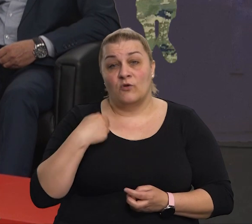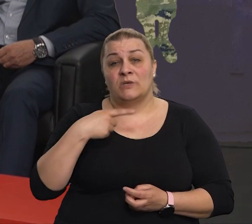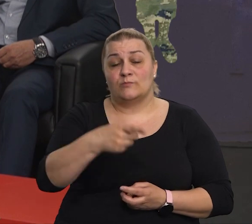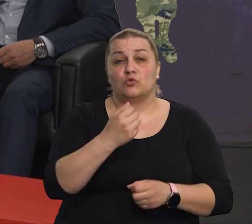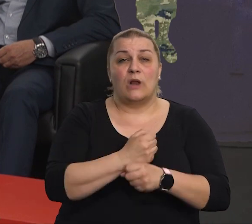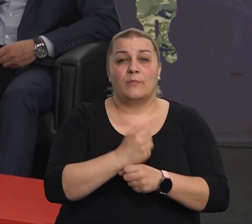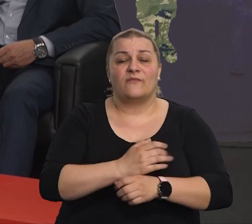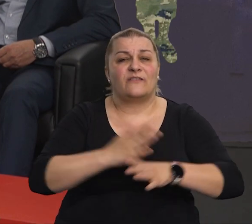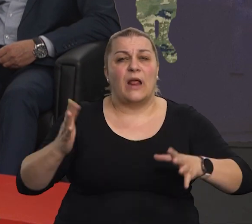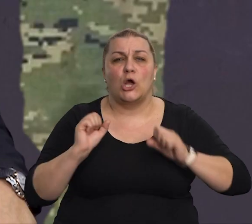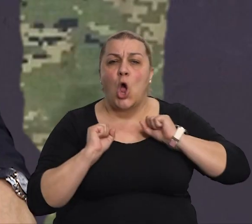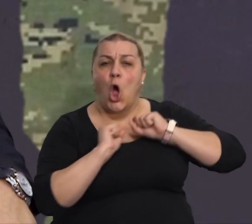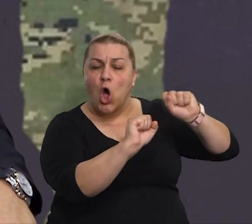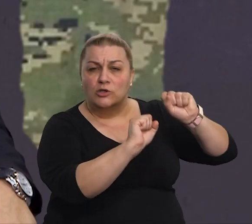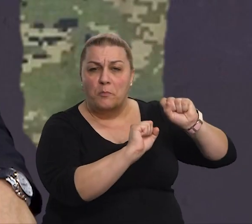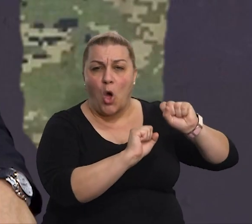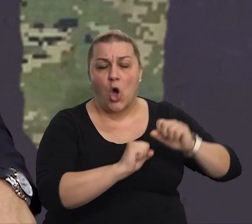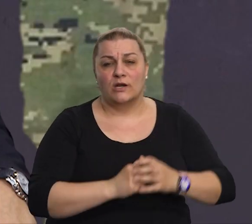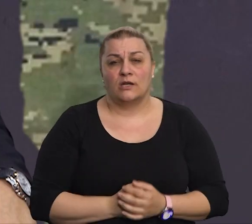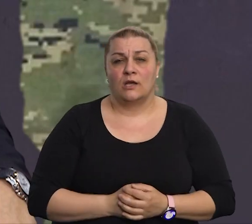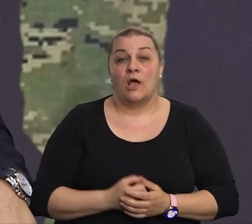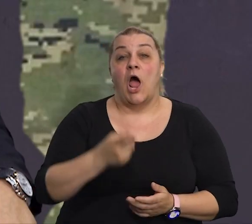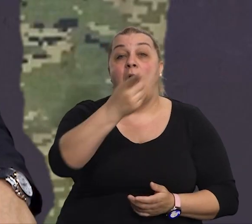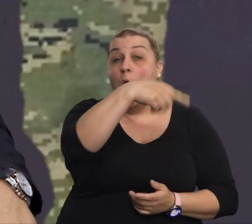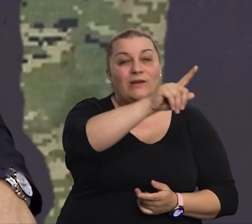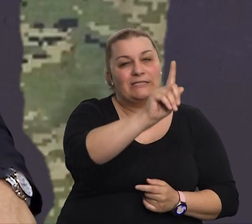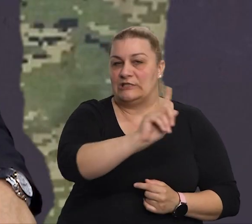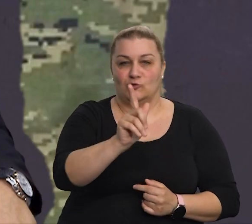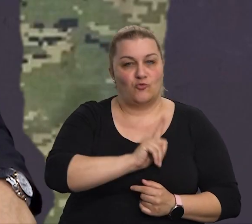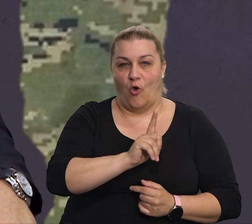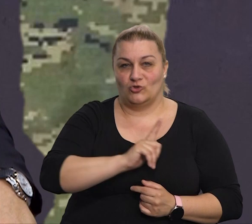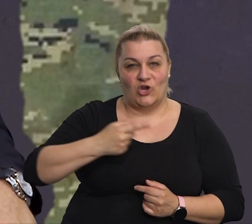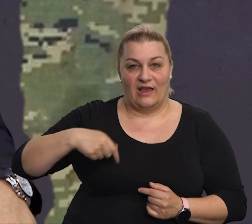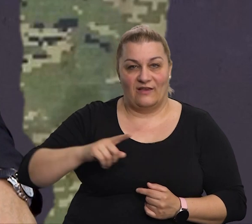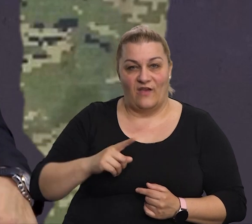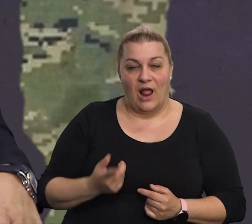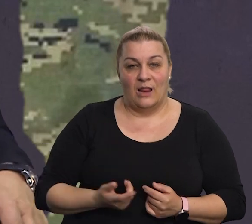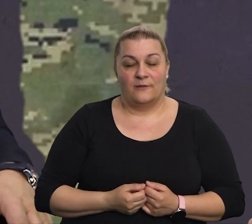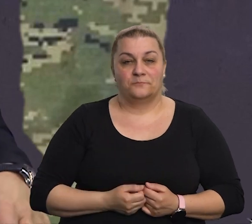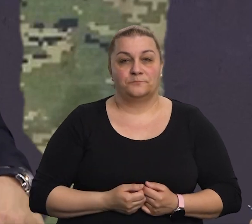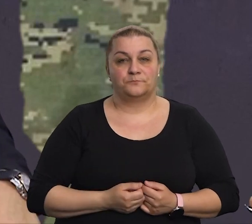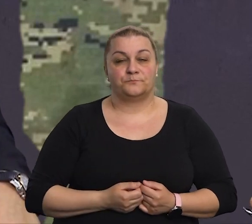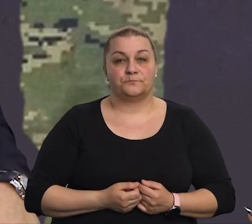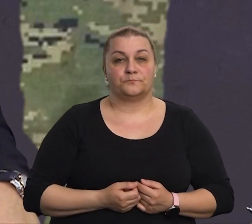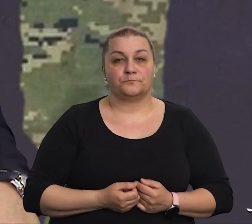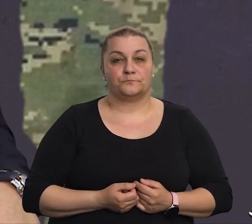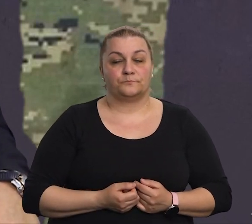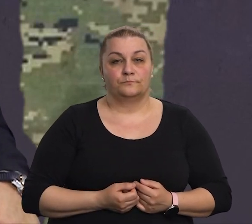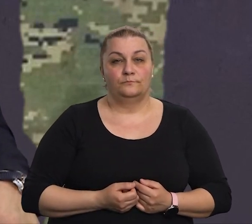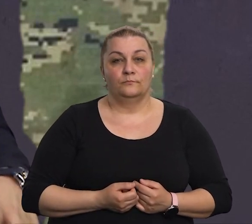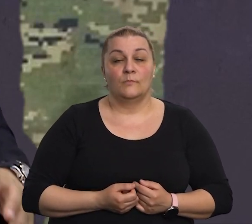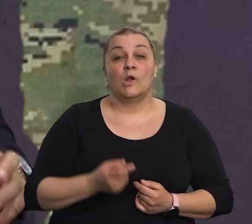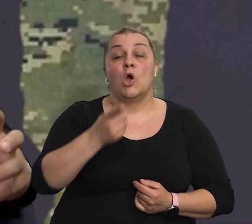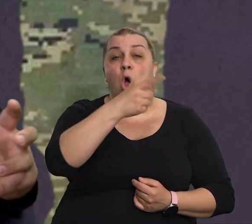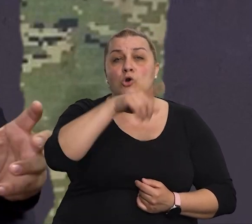veliki otpor koji oni nisu očekivali. oni su njihova, bili su rekli da, oni su